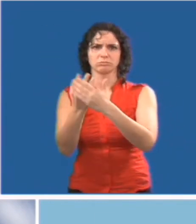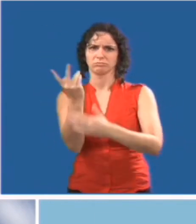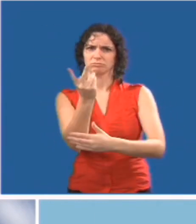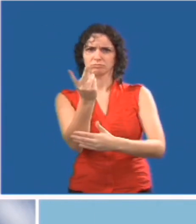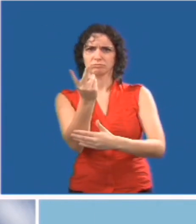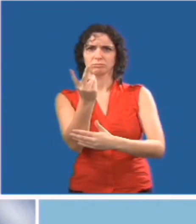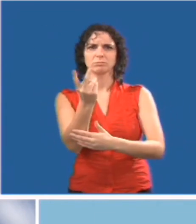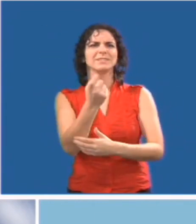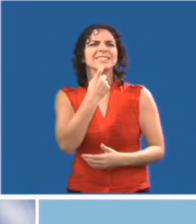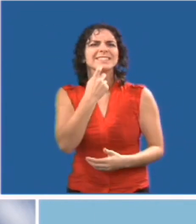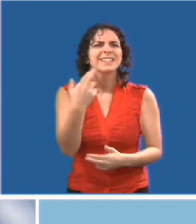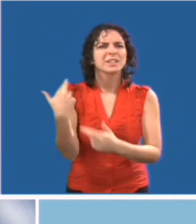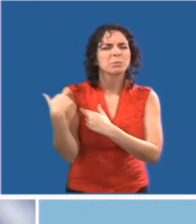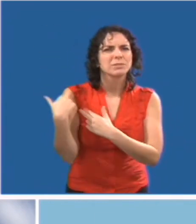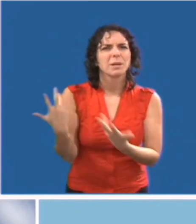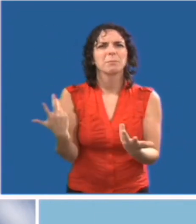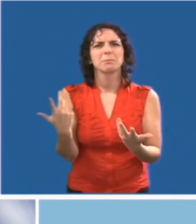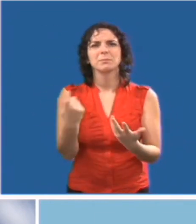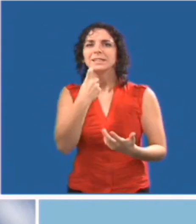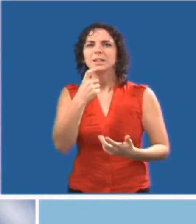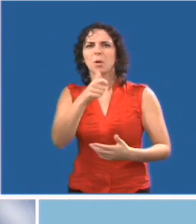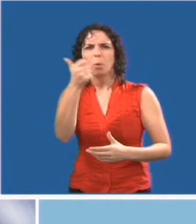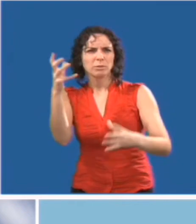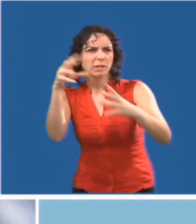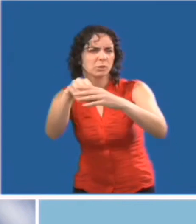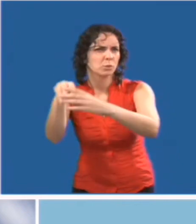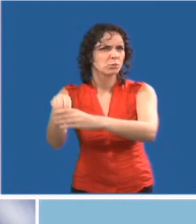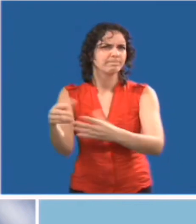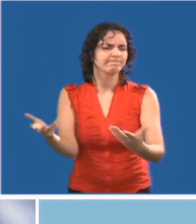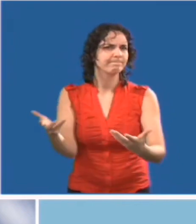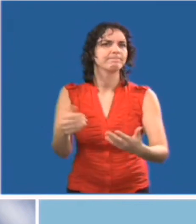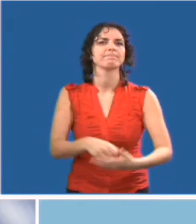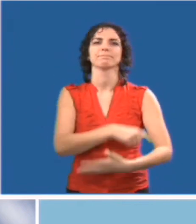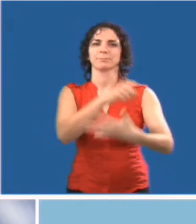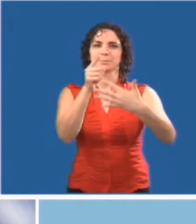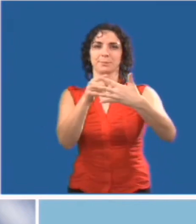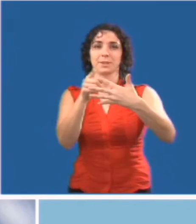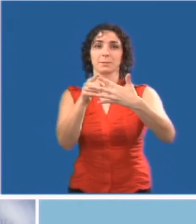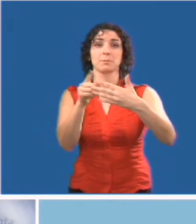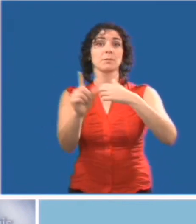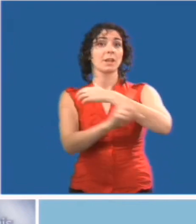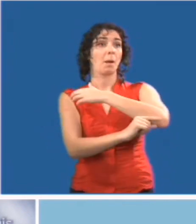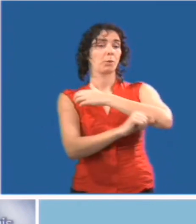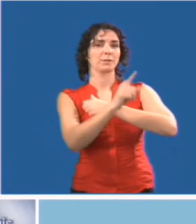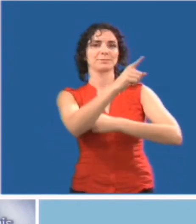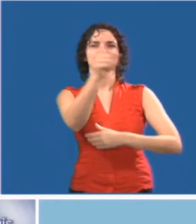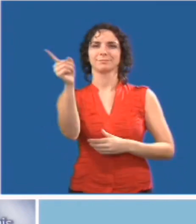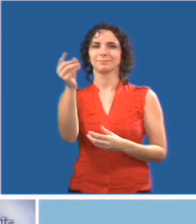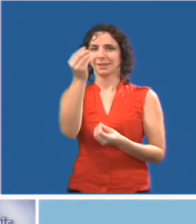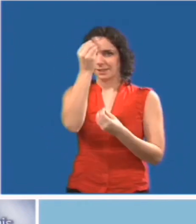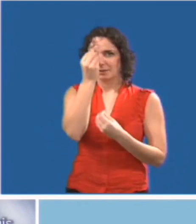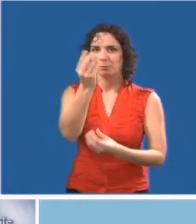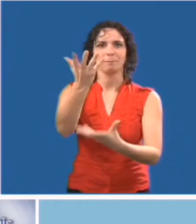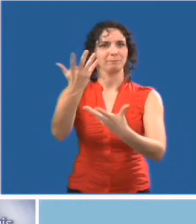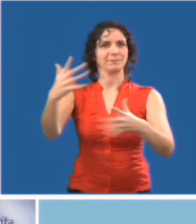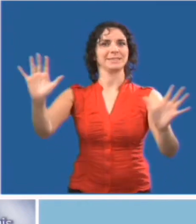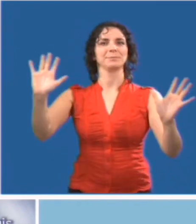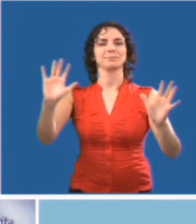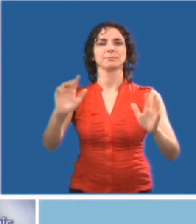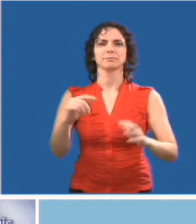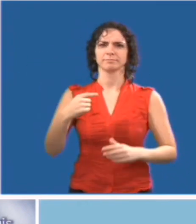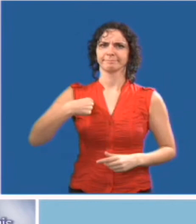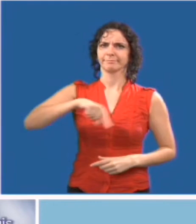externe. Qui est responsable et qui a besoin d'être impliqué ? Attente du personnel